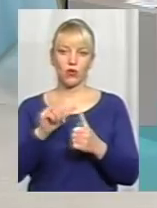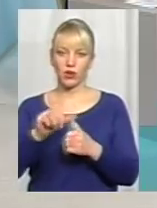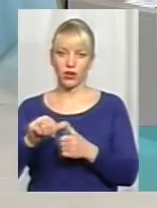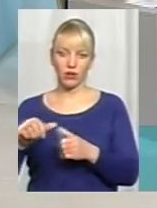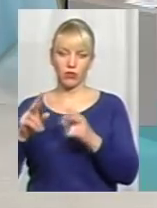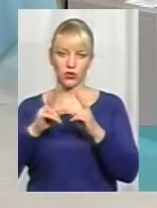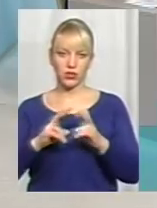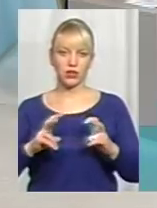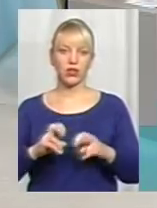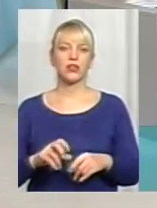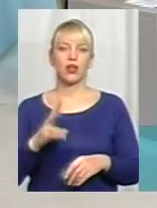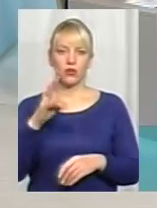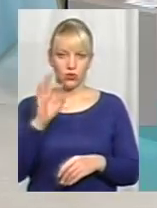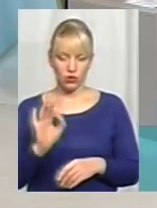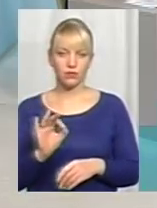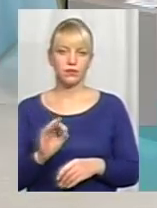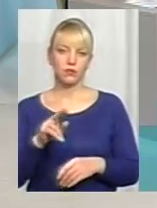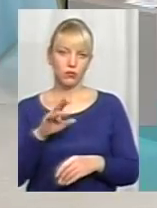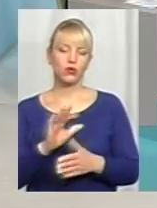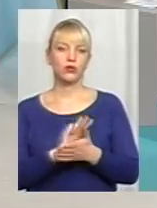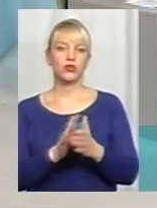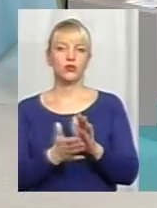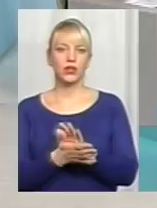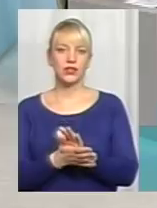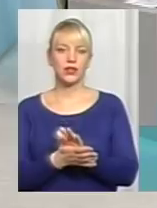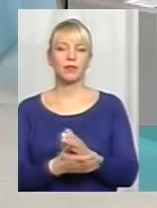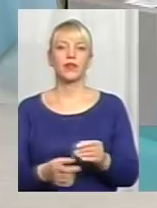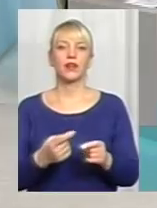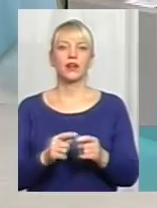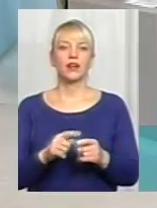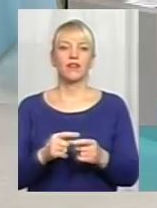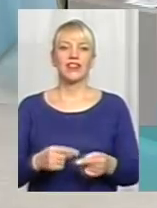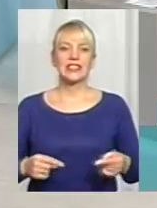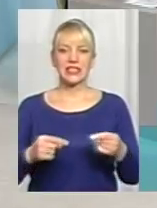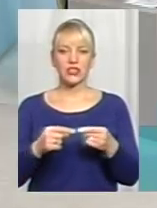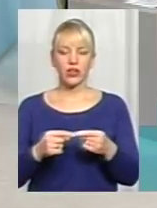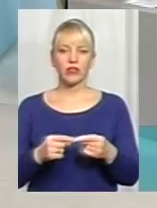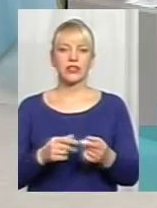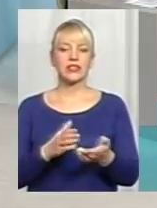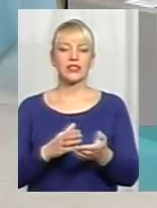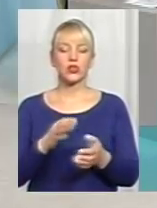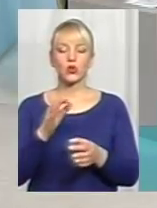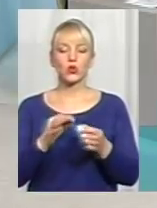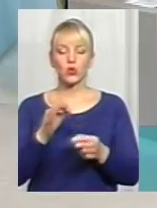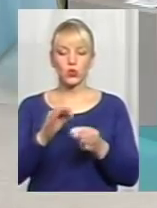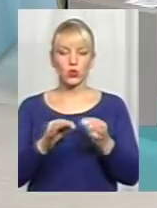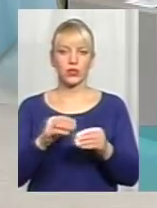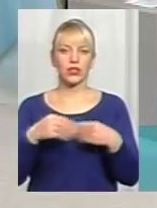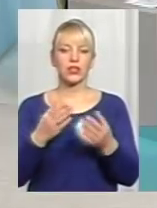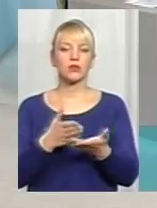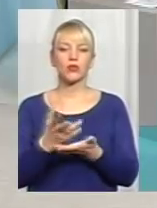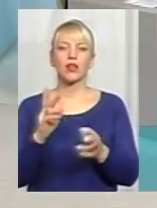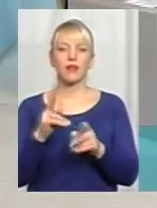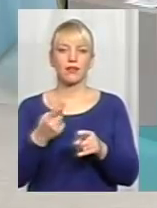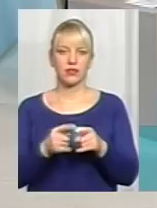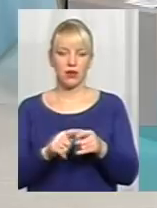Тобто, все ж таки по ситуації? Так, по ситуації. Суд визначає спосіб, як це проводити, і, відповідно, медичний працівник